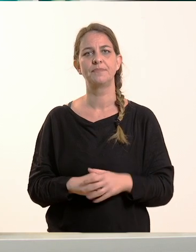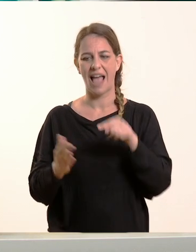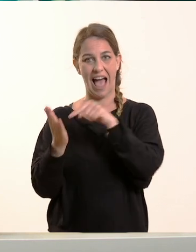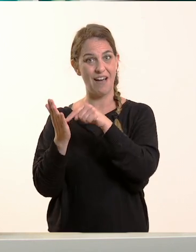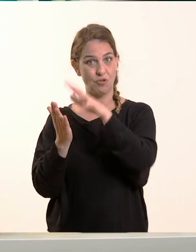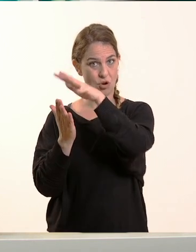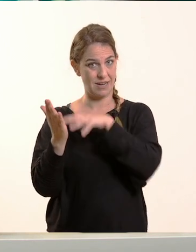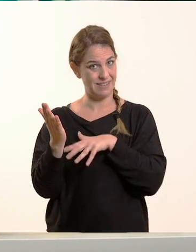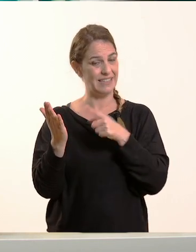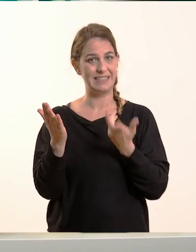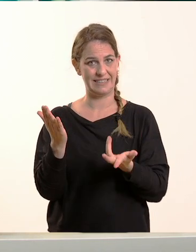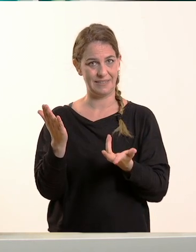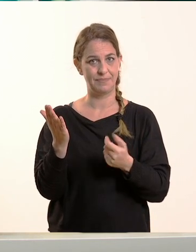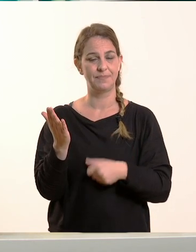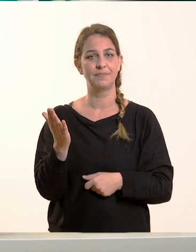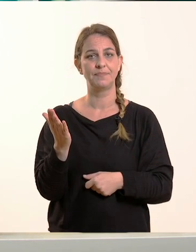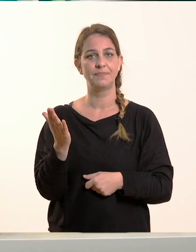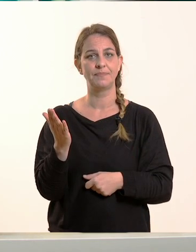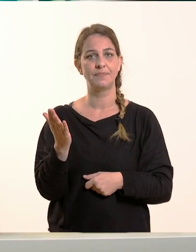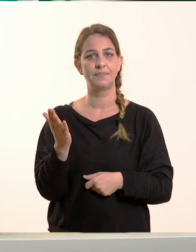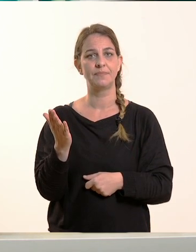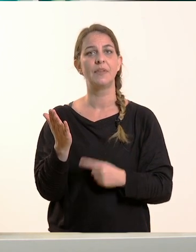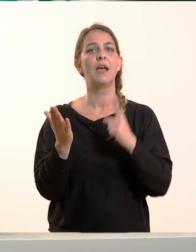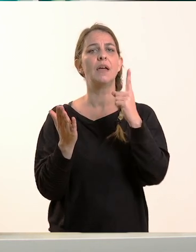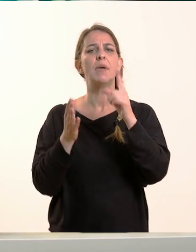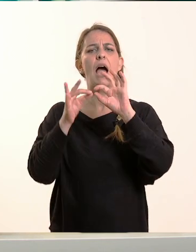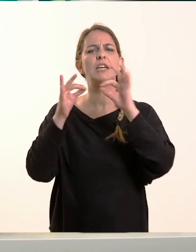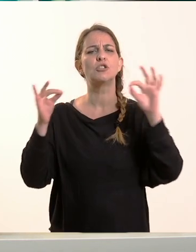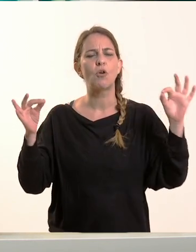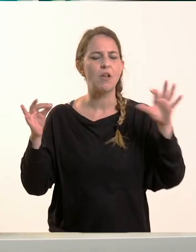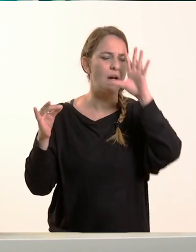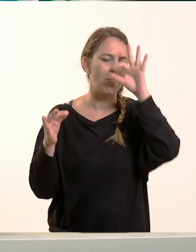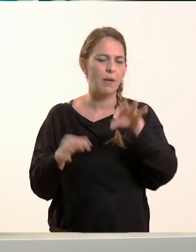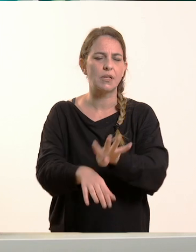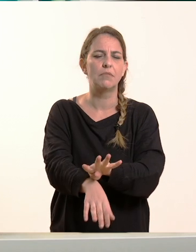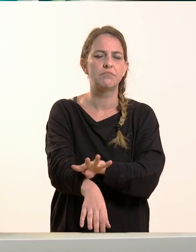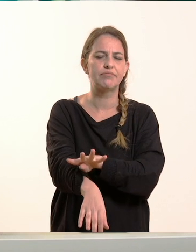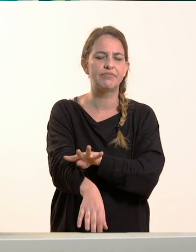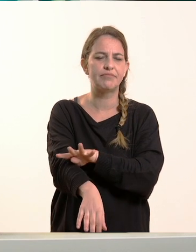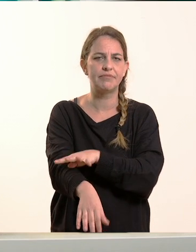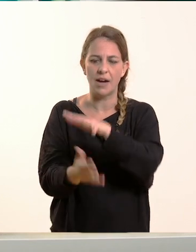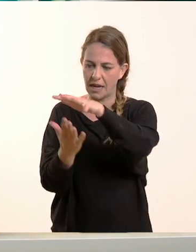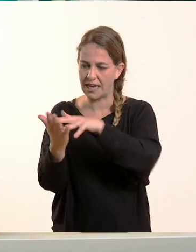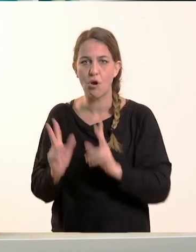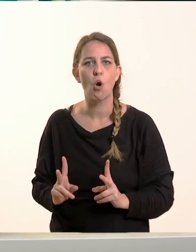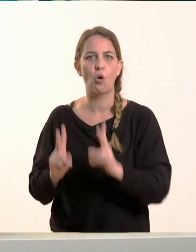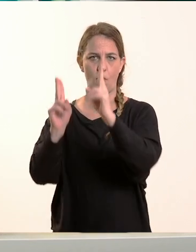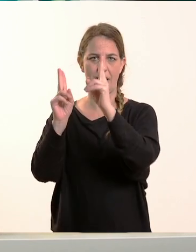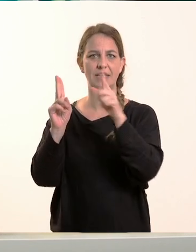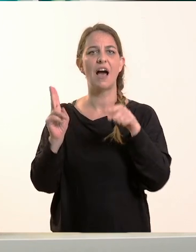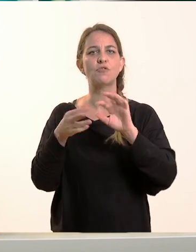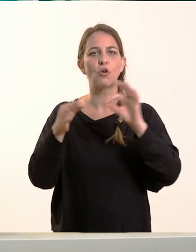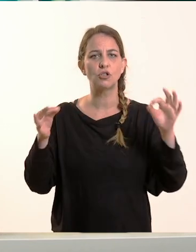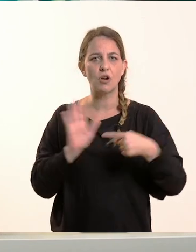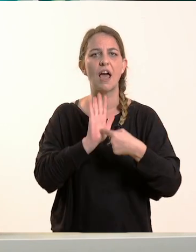ένα απόσπασμα δηλαδή, από μια πολύ συγκινητική ιστορία που μας δείχνει τη μεγάλη σημασία της